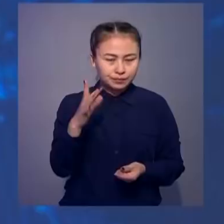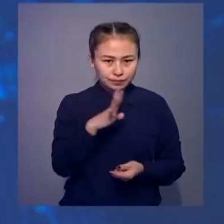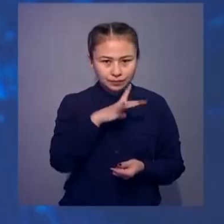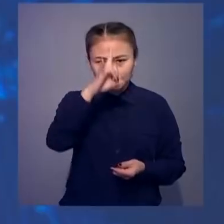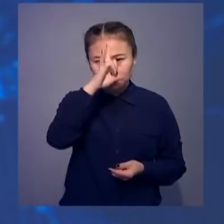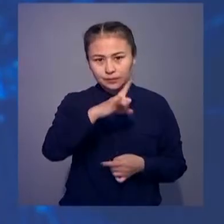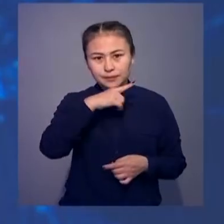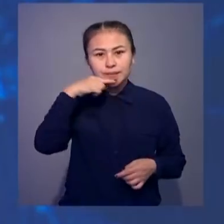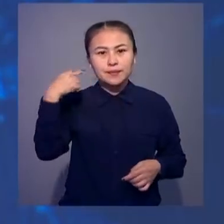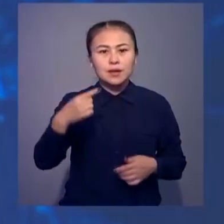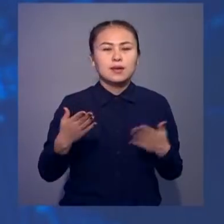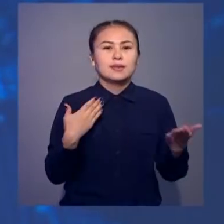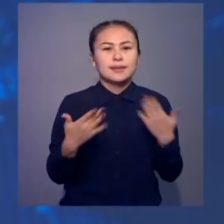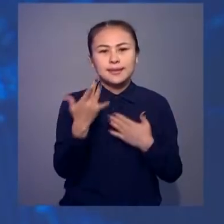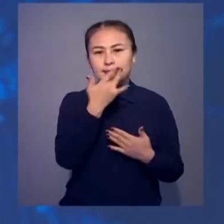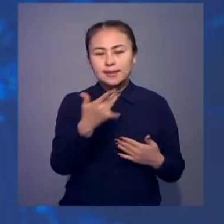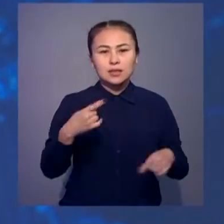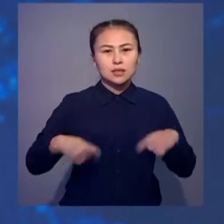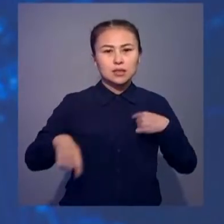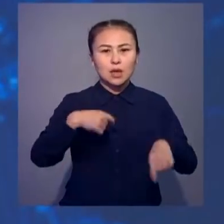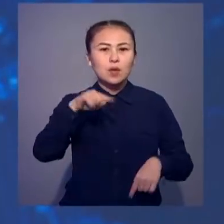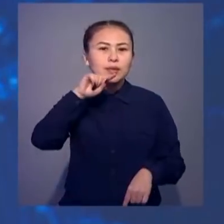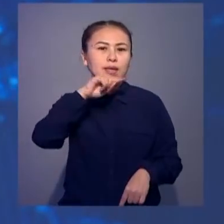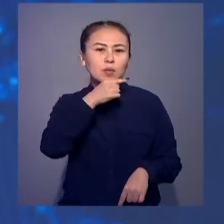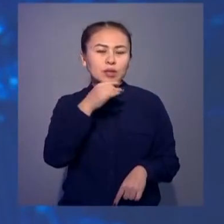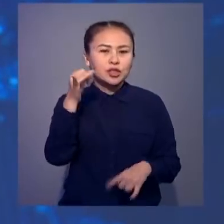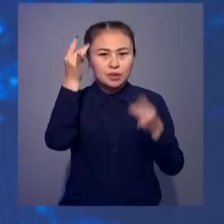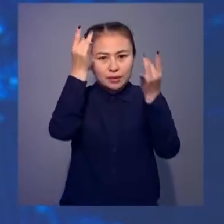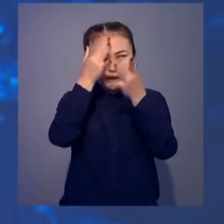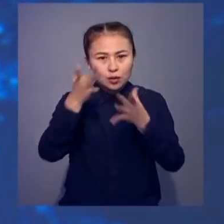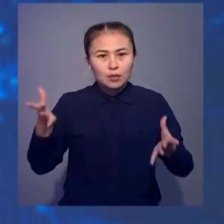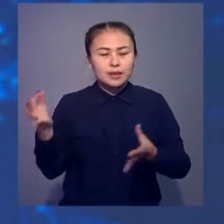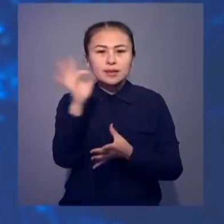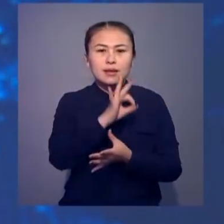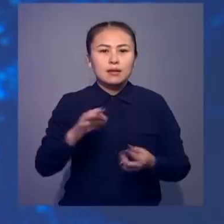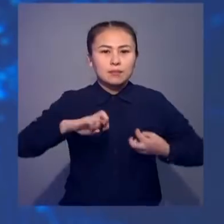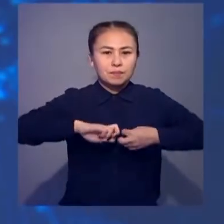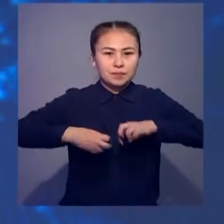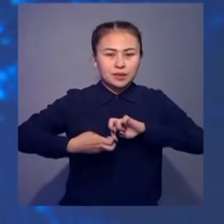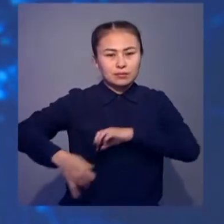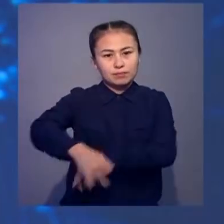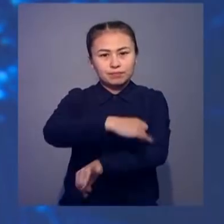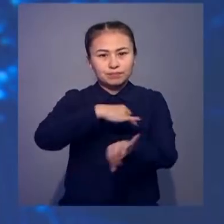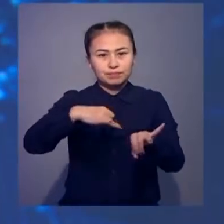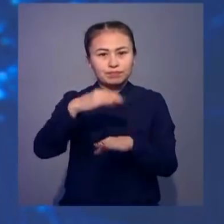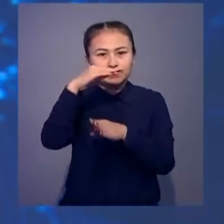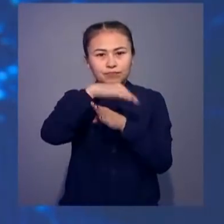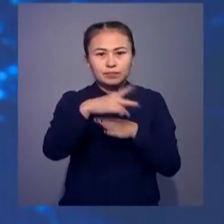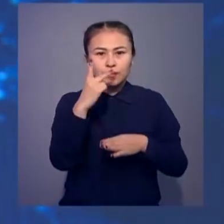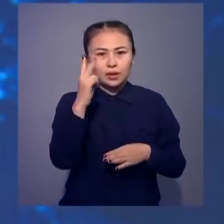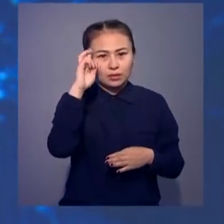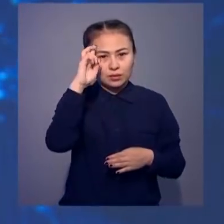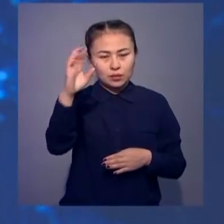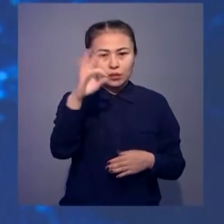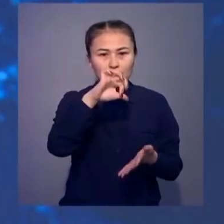барысында тараптар Қазақстан мен Ресия арасындағы саяси, сауда экономикалық және мәдени гумайнтарлық салылардағы мәселер талқылады. Сонда